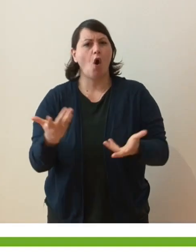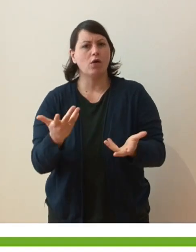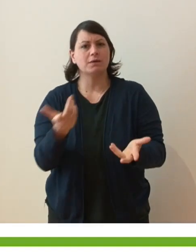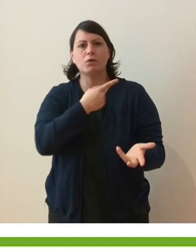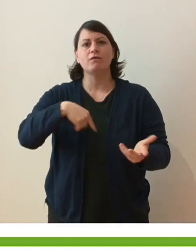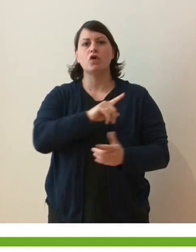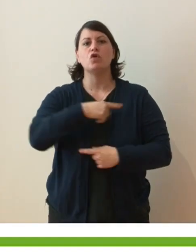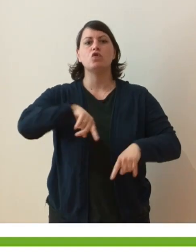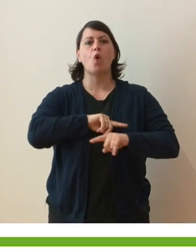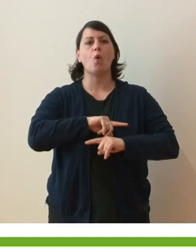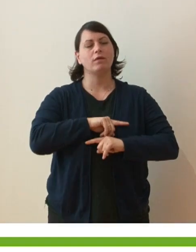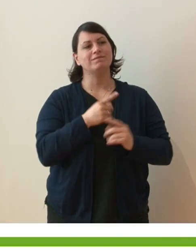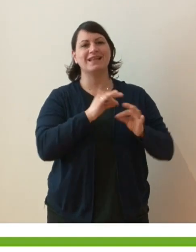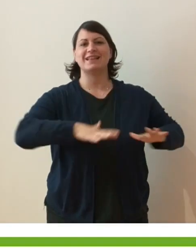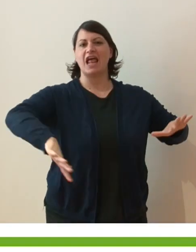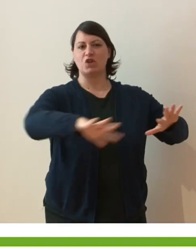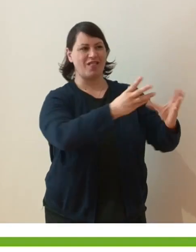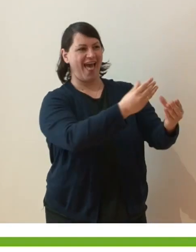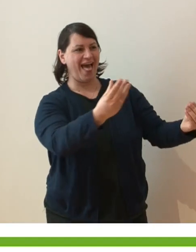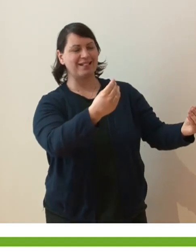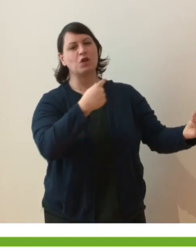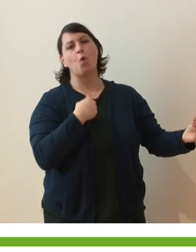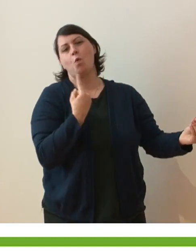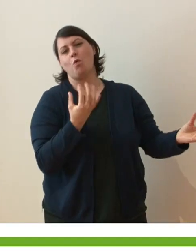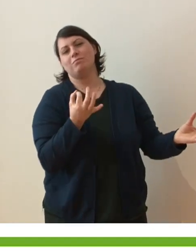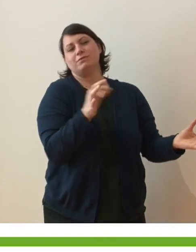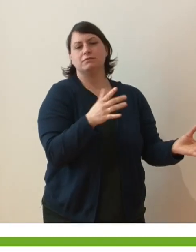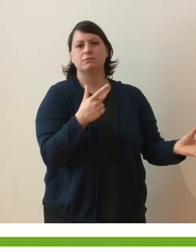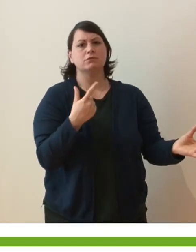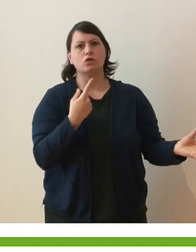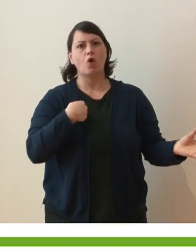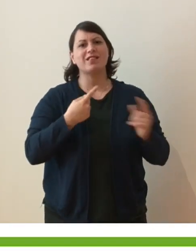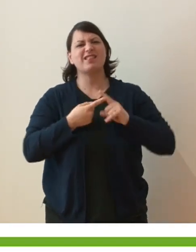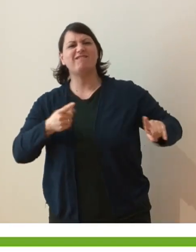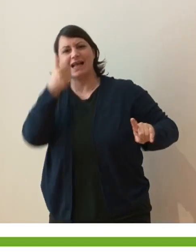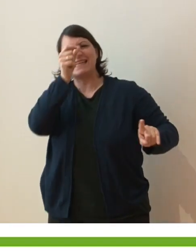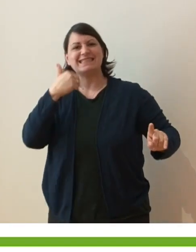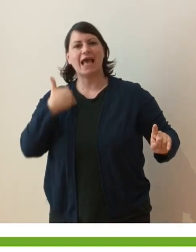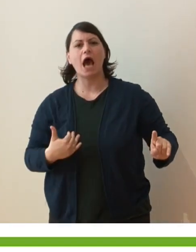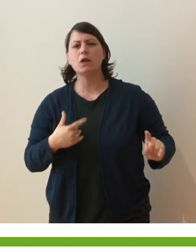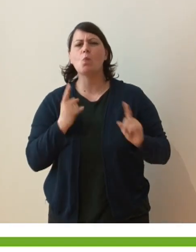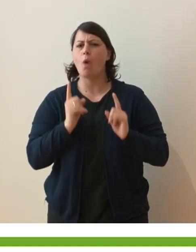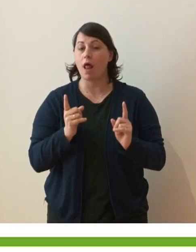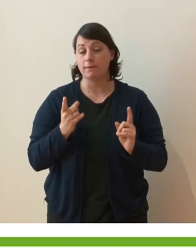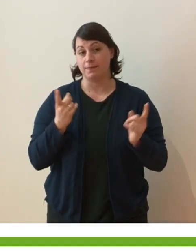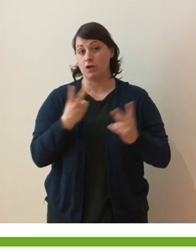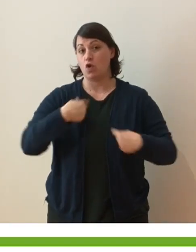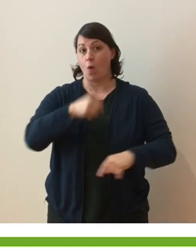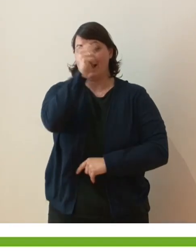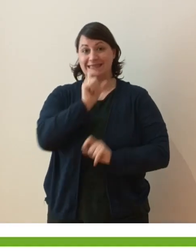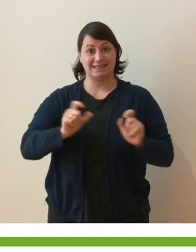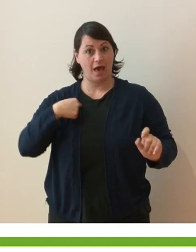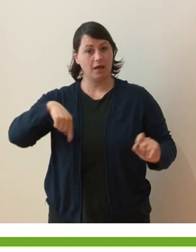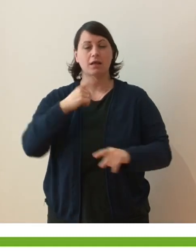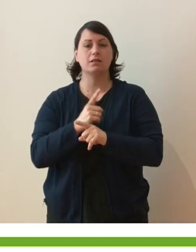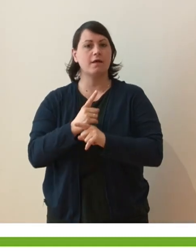uno dei soggetti tra i tanti sul territorio? La direi così, noi come cristiani abbiamo l'obbligo di farci due